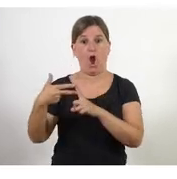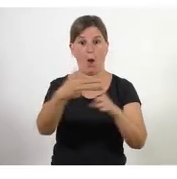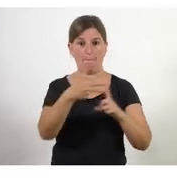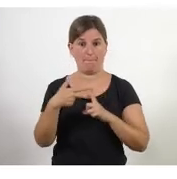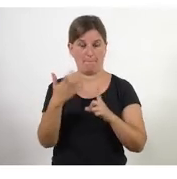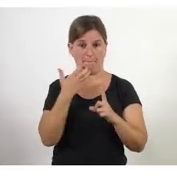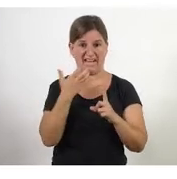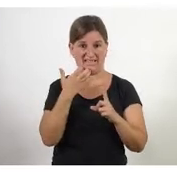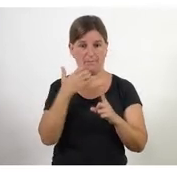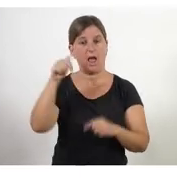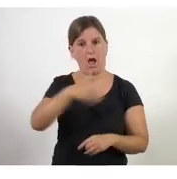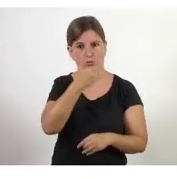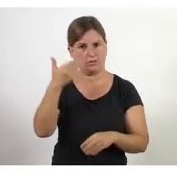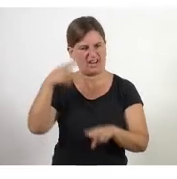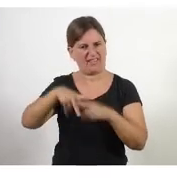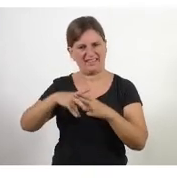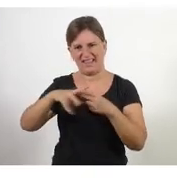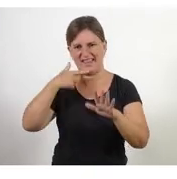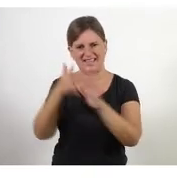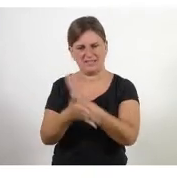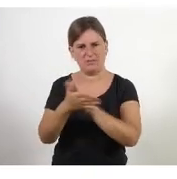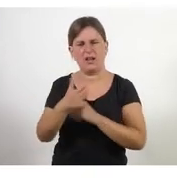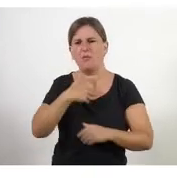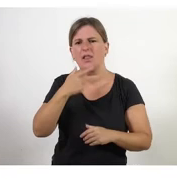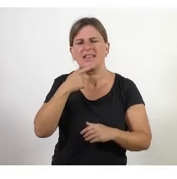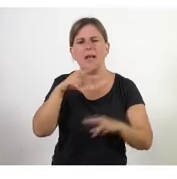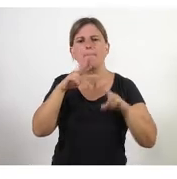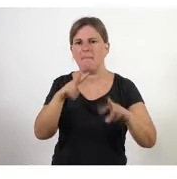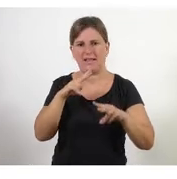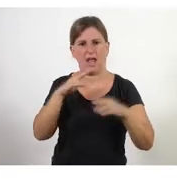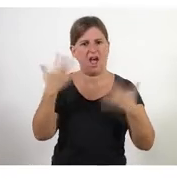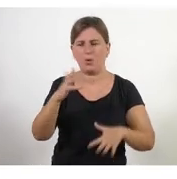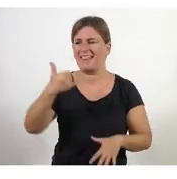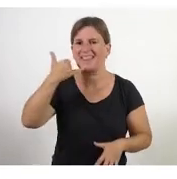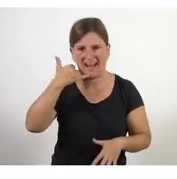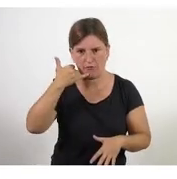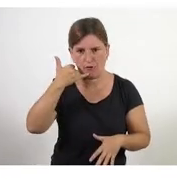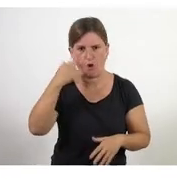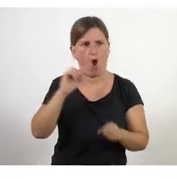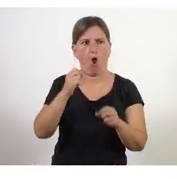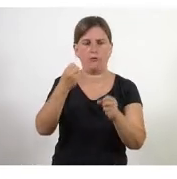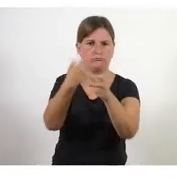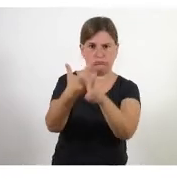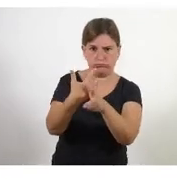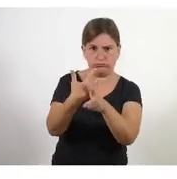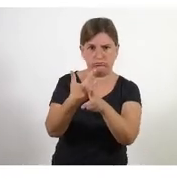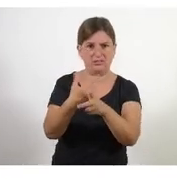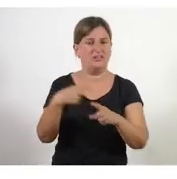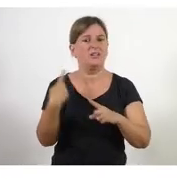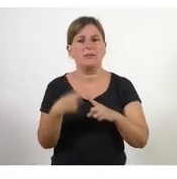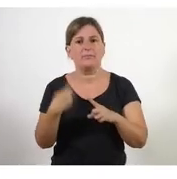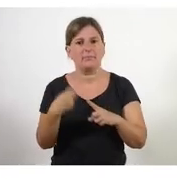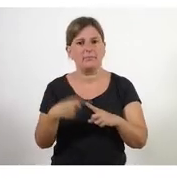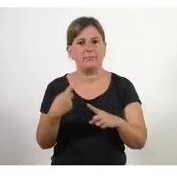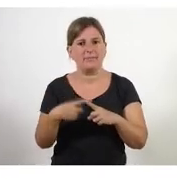conversa de parlar encara que sigui el telèfon ara és molt poc eficient i molt poc